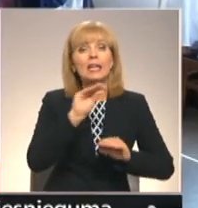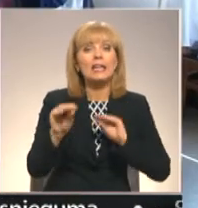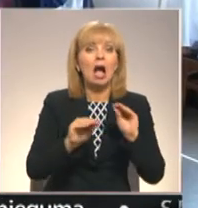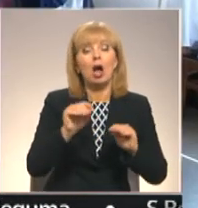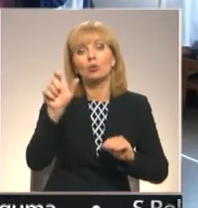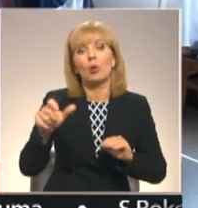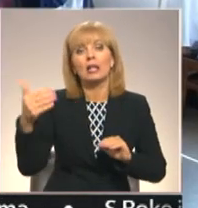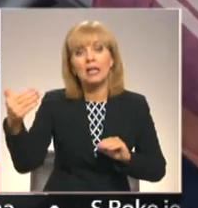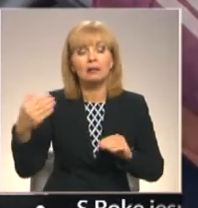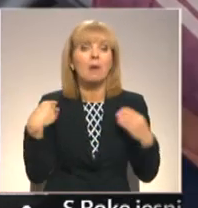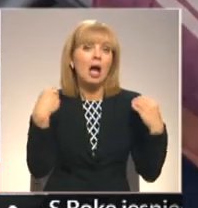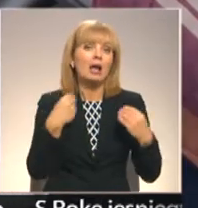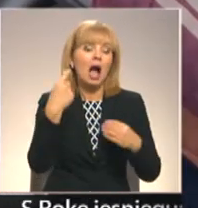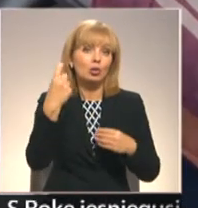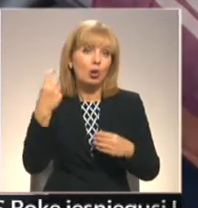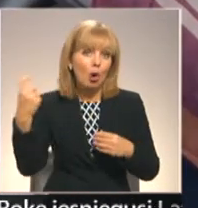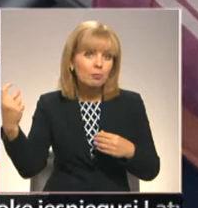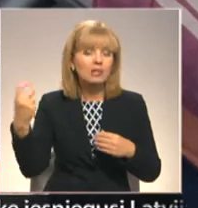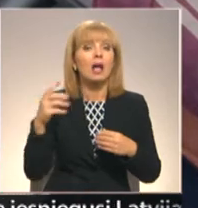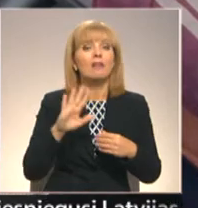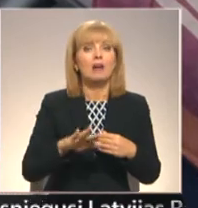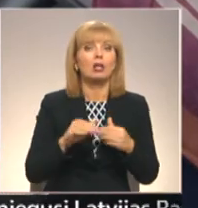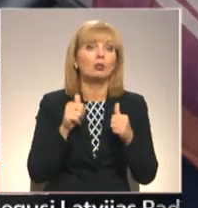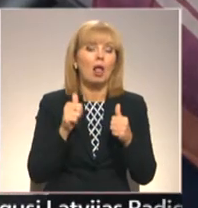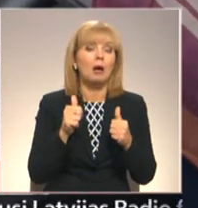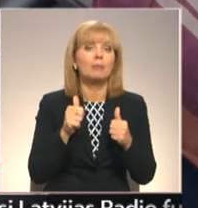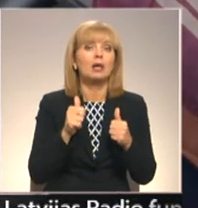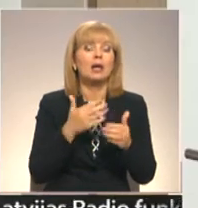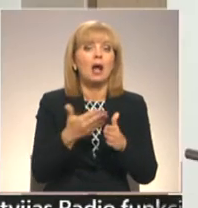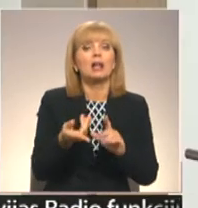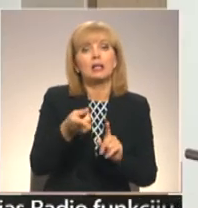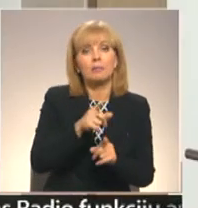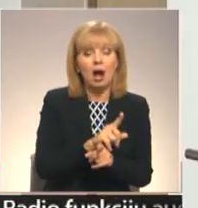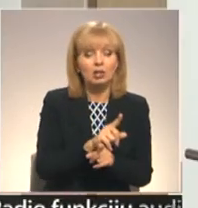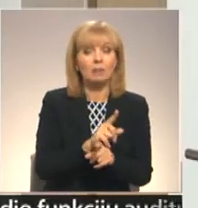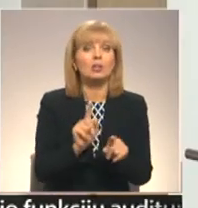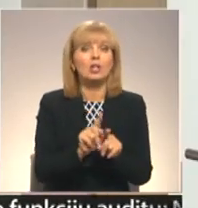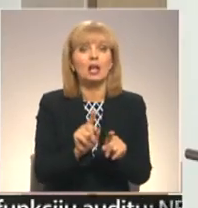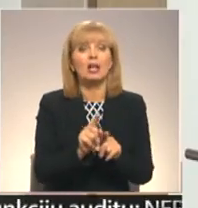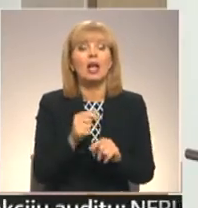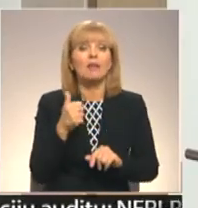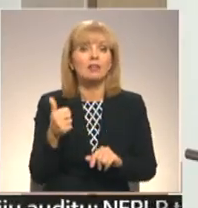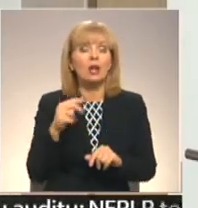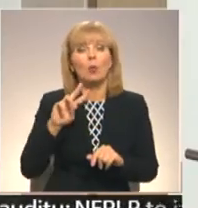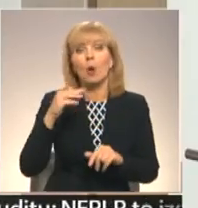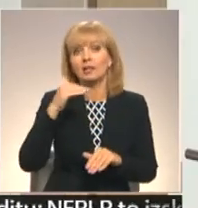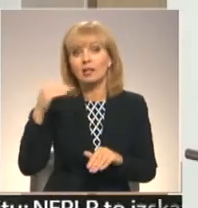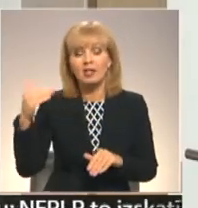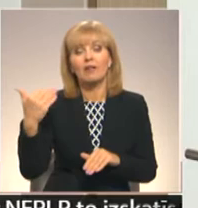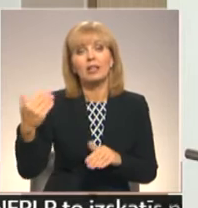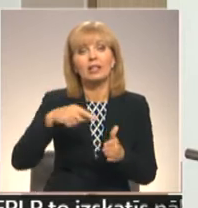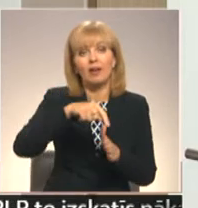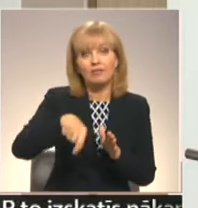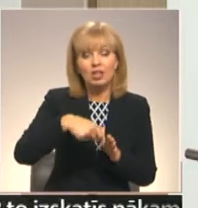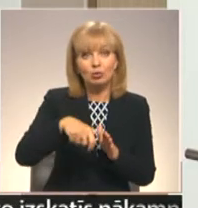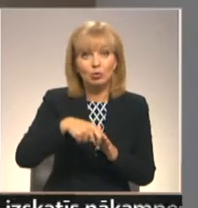klientiem garderobu stelpu, lai viņi varētu labi kārtīgi pārgērties. Un arī viņam otrā stāvā ir virtuvē, kur